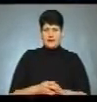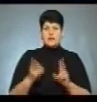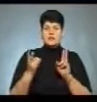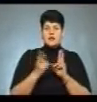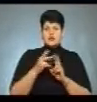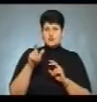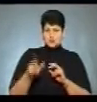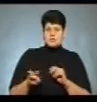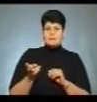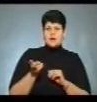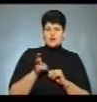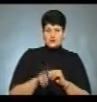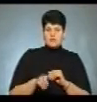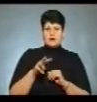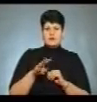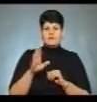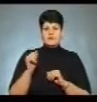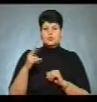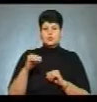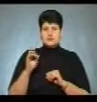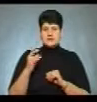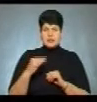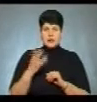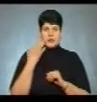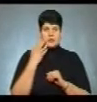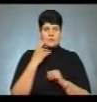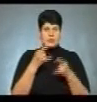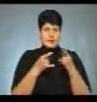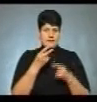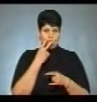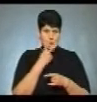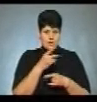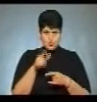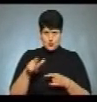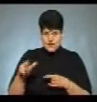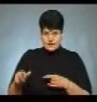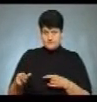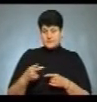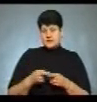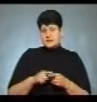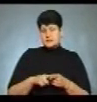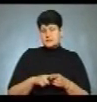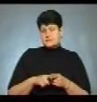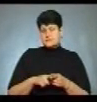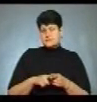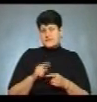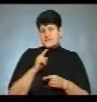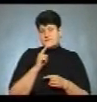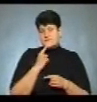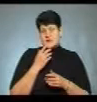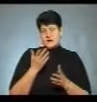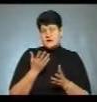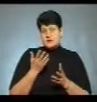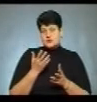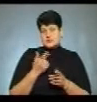тернополянин Михайло Вадуцький. Коли по телевізору показують людей, то тоді, ну, важко, там вони,